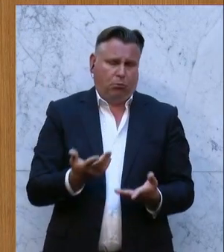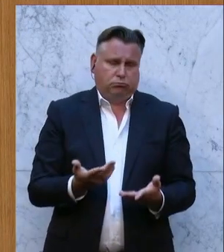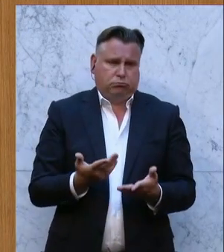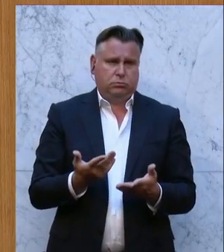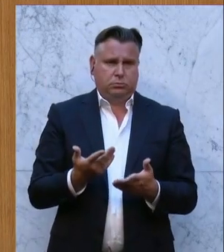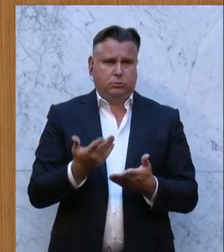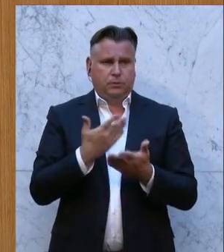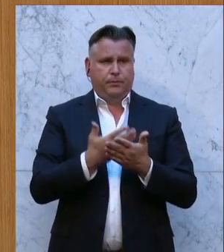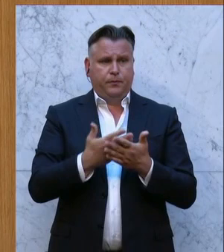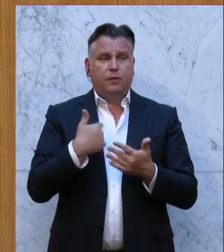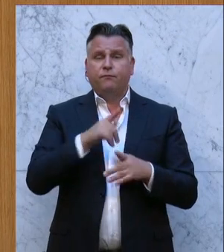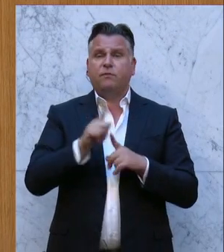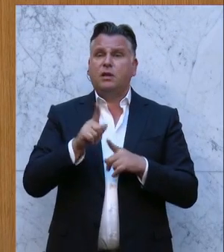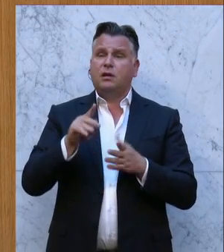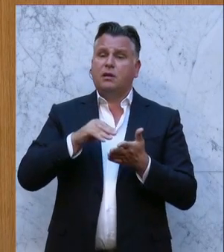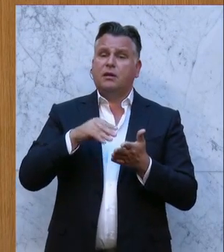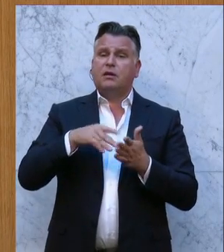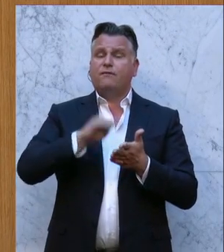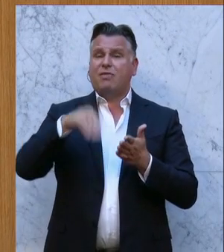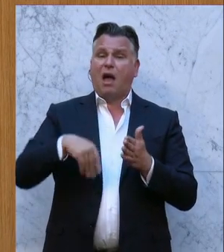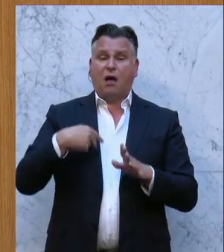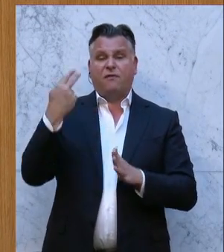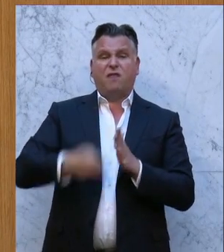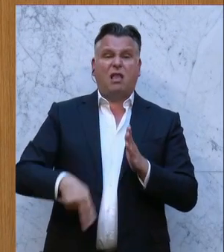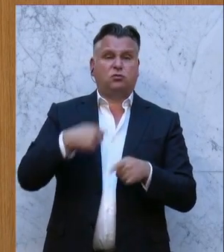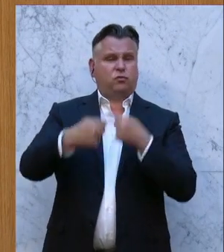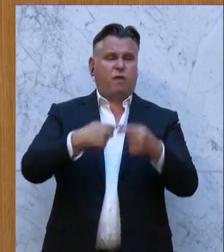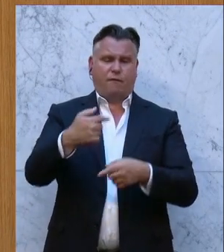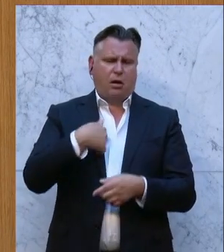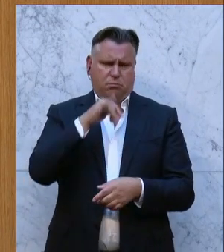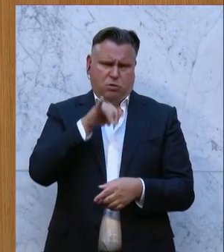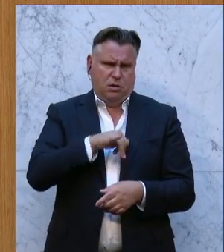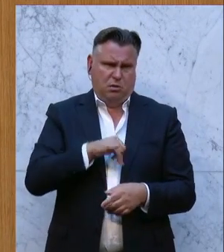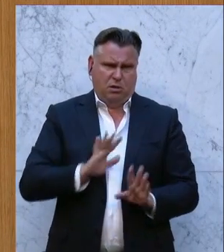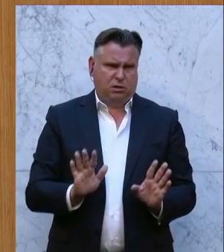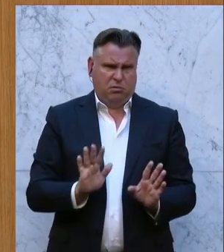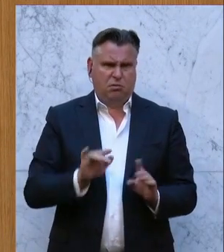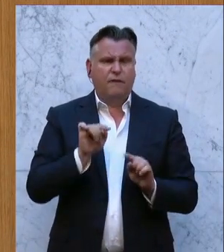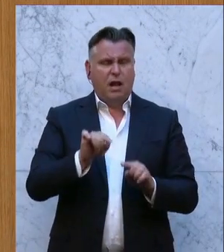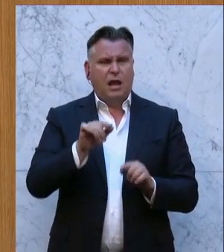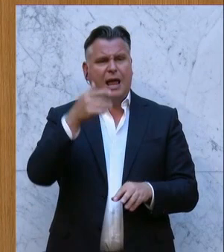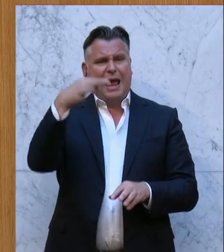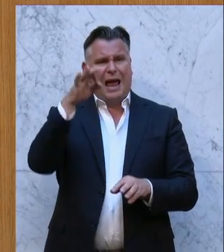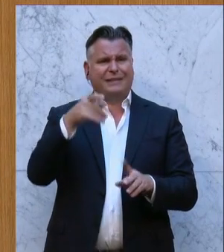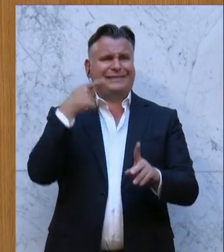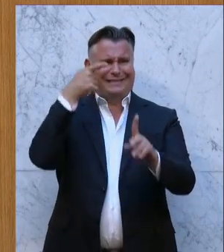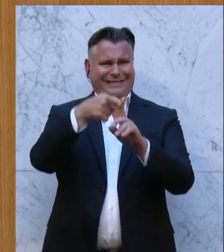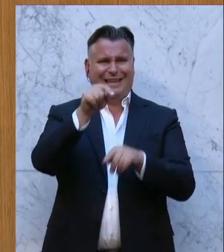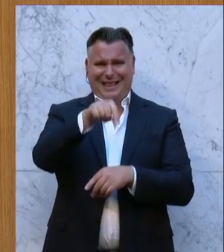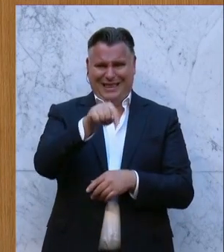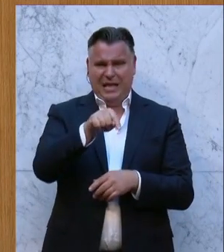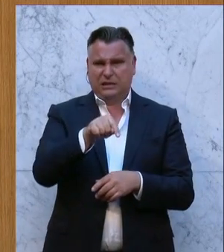kein Interesse in einem Vertragsverletzungsverfahren, weil wir eigentlich nur ein Ziel verfolgen und verfolgen sollten.